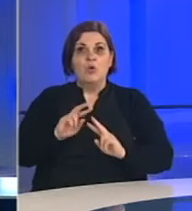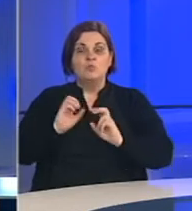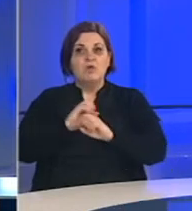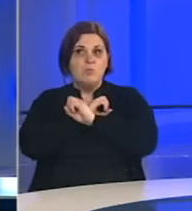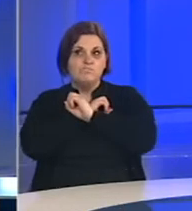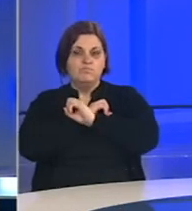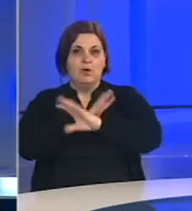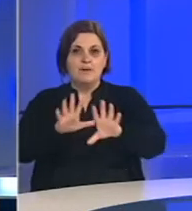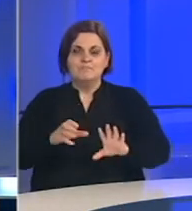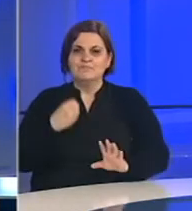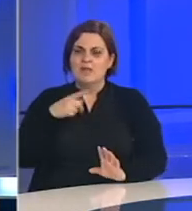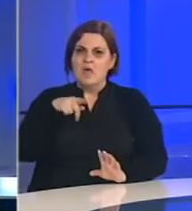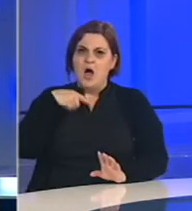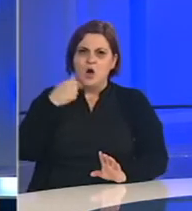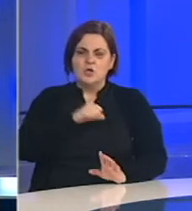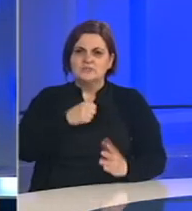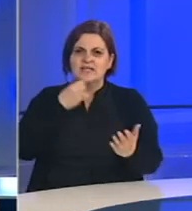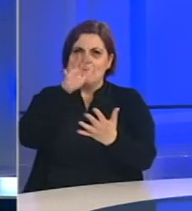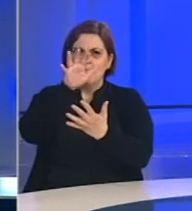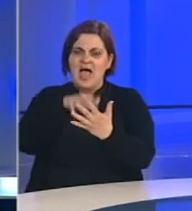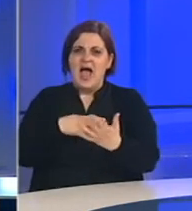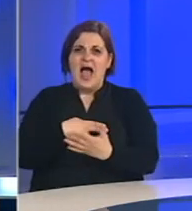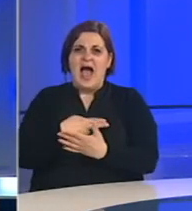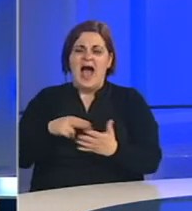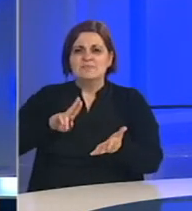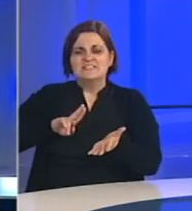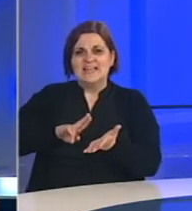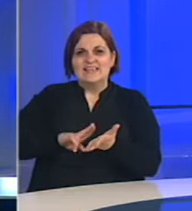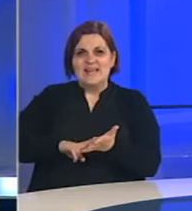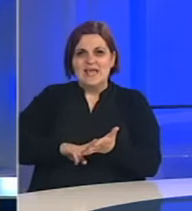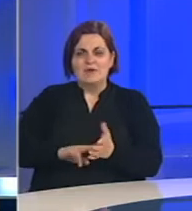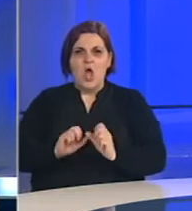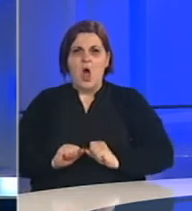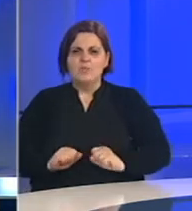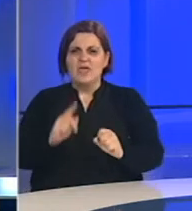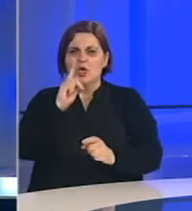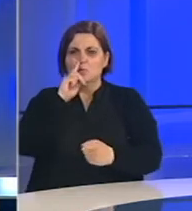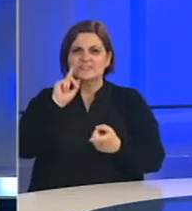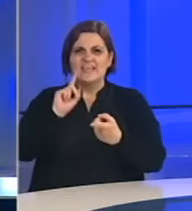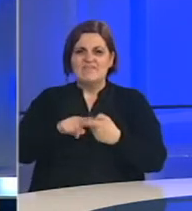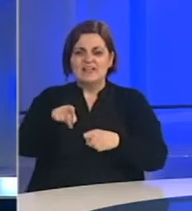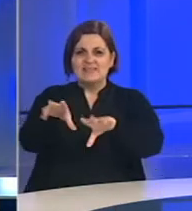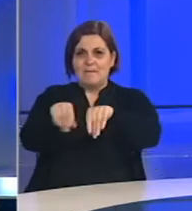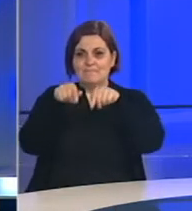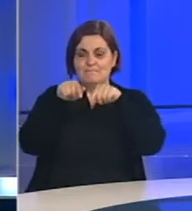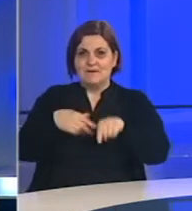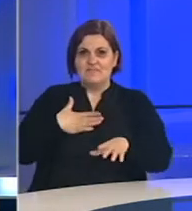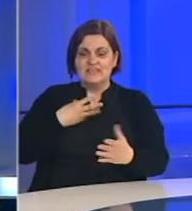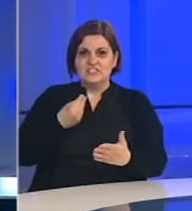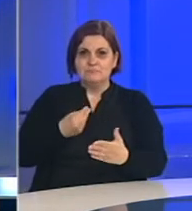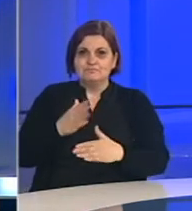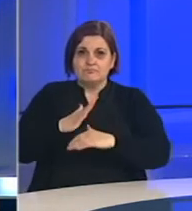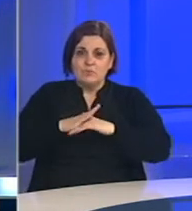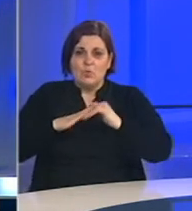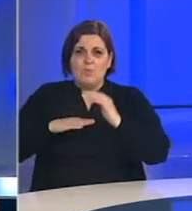svijetu. Dakle, kada govorimo o samom izvještaju, administrativno pravno, odbijanje Ruske federacije da ga prihvati, u